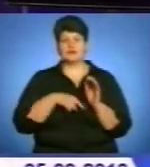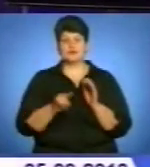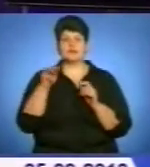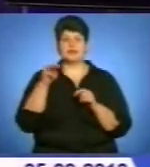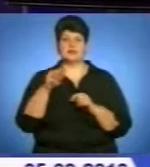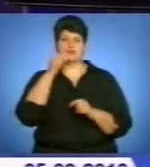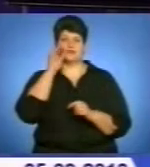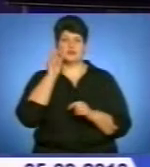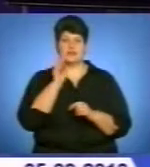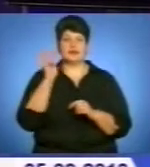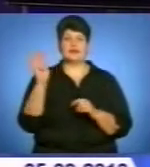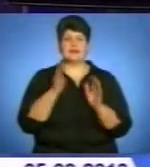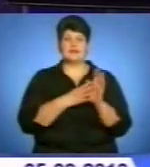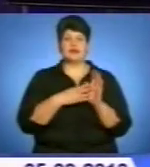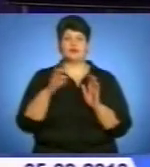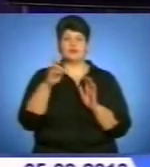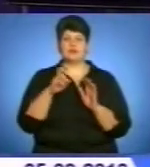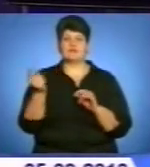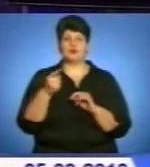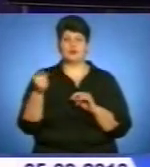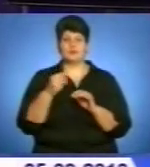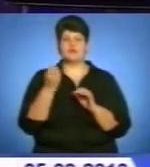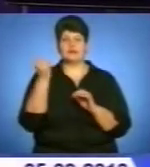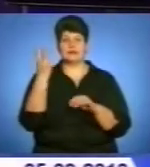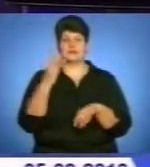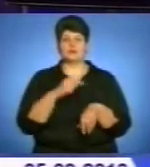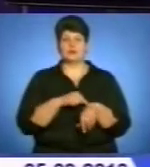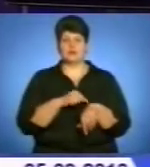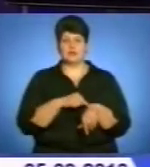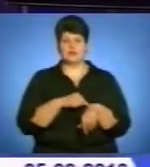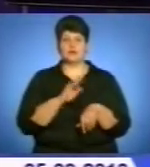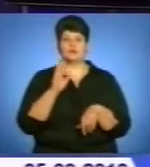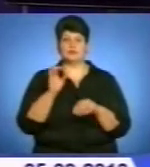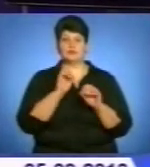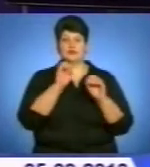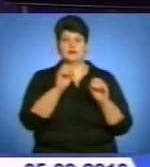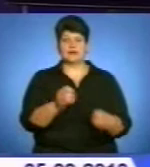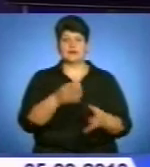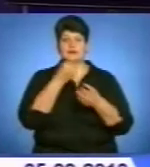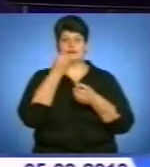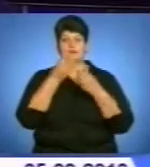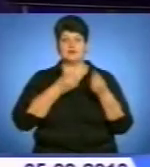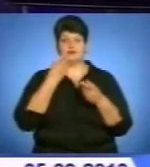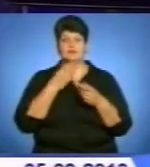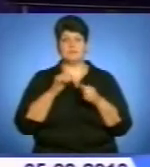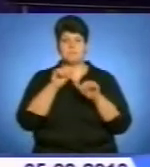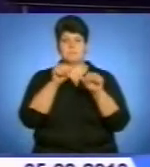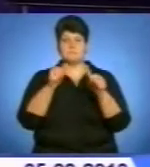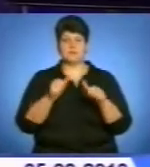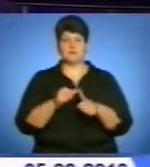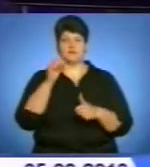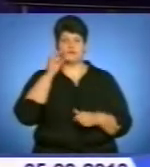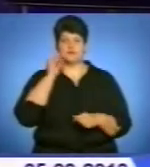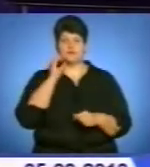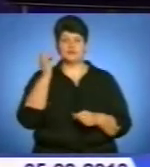Шевченка, 9 березня у Тернополі о 13-й годині відбудеться покладання квітів до пам'ятника Кобзереві. О